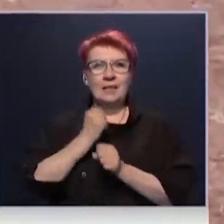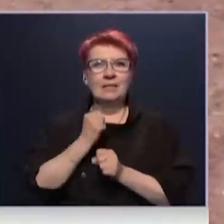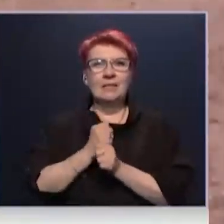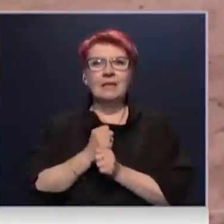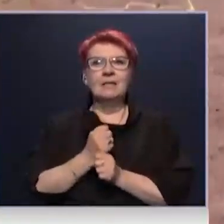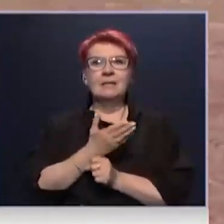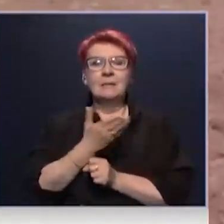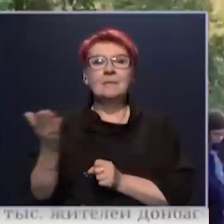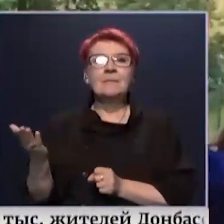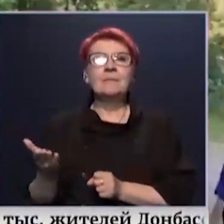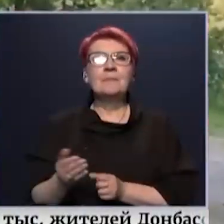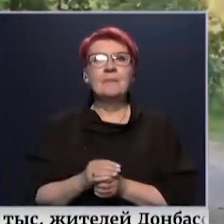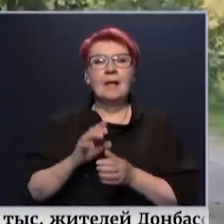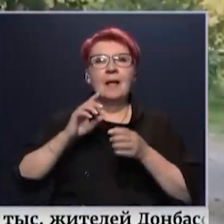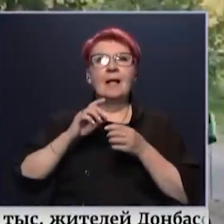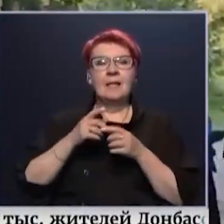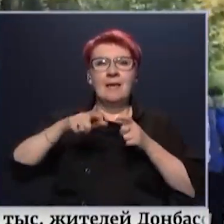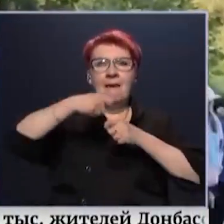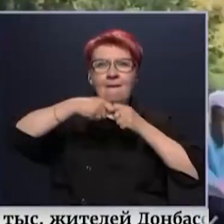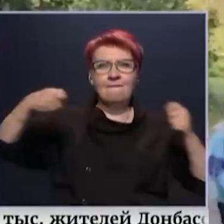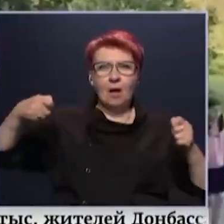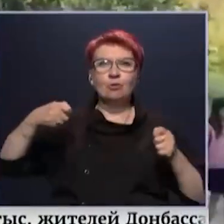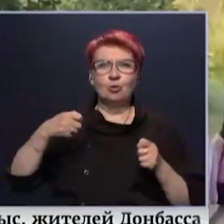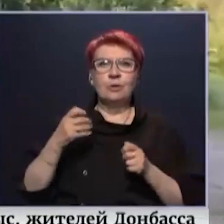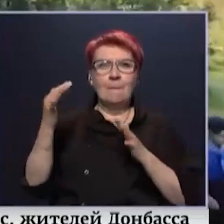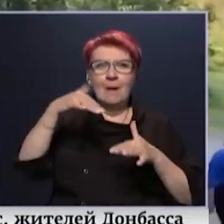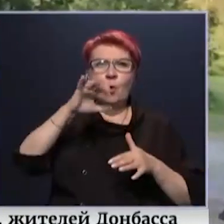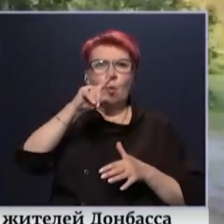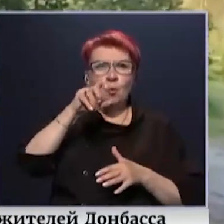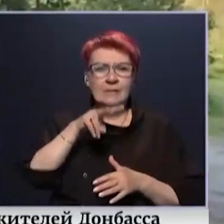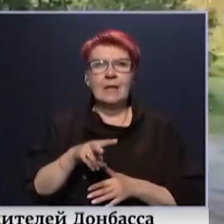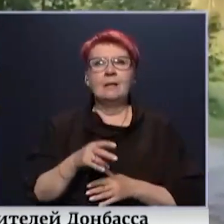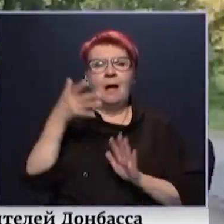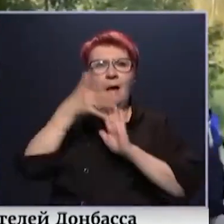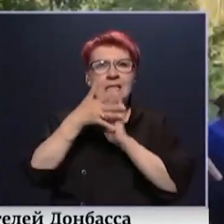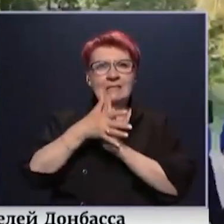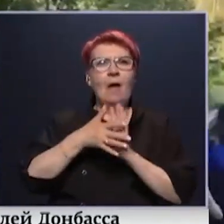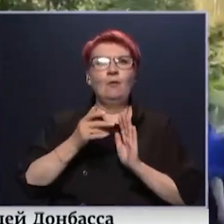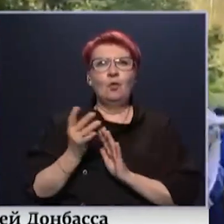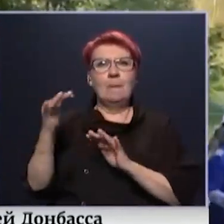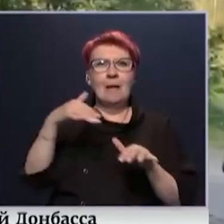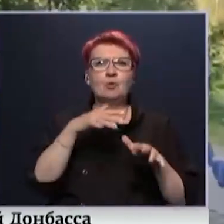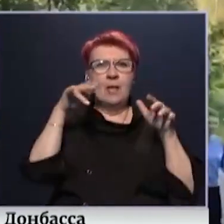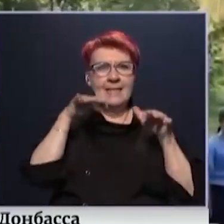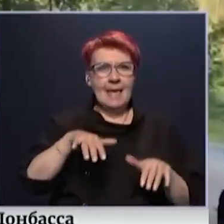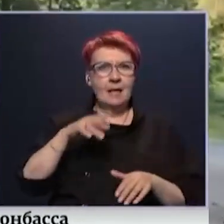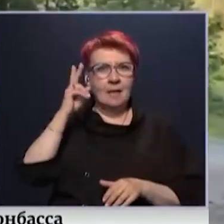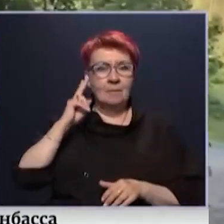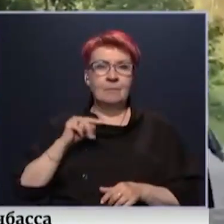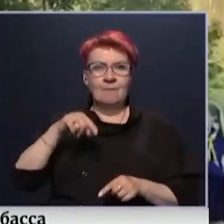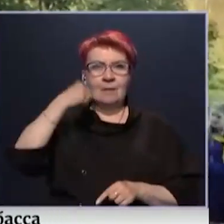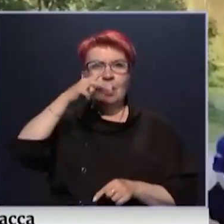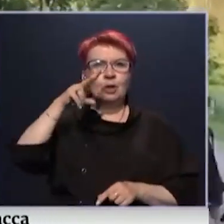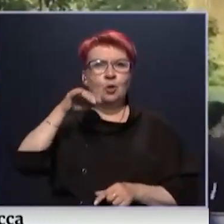Они вяжут морские узлы, осваивают морское дело. Ну, и нужно сказать, что в этом году